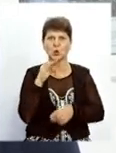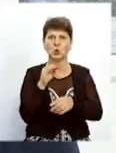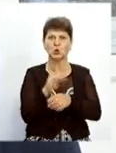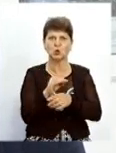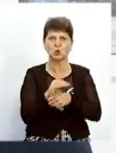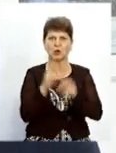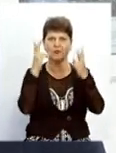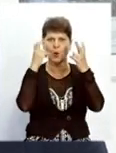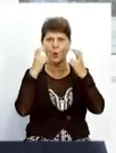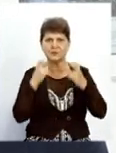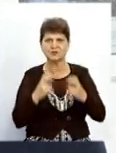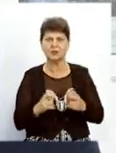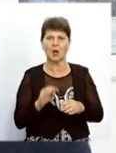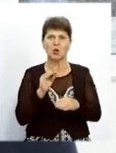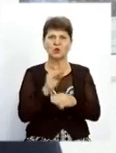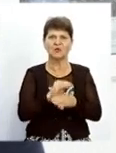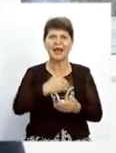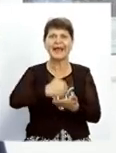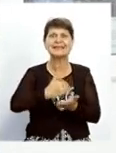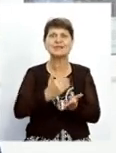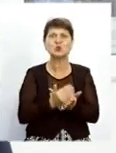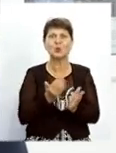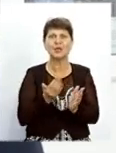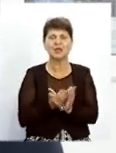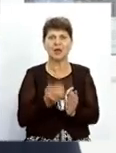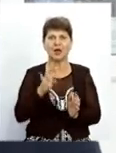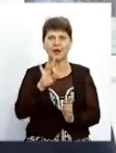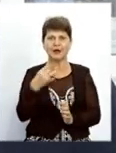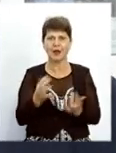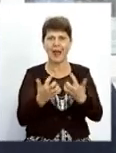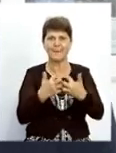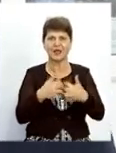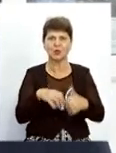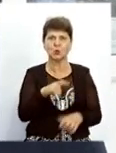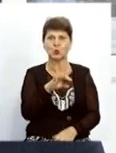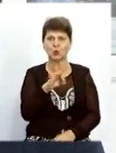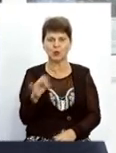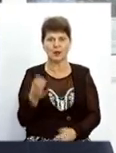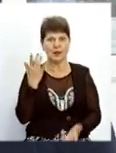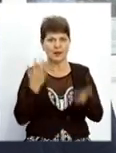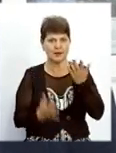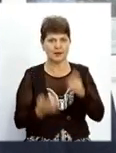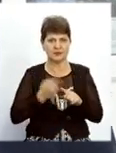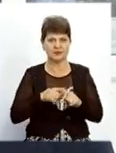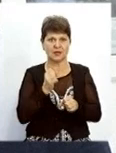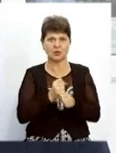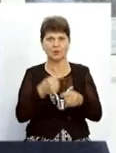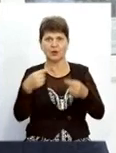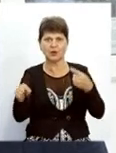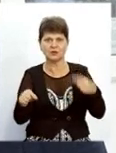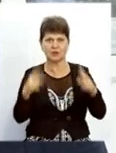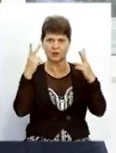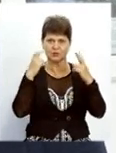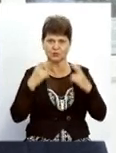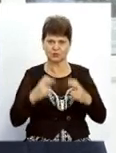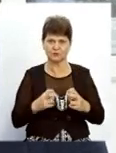методів обстеження, додаткових інструментарів чи апаратури. Якщо це робиться інші якісь дослідження,